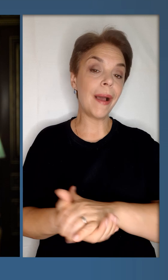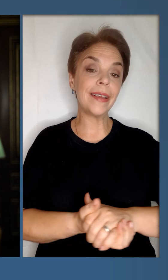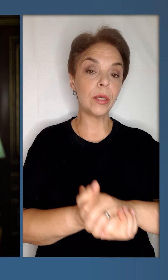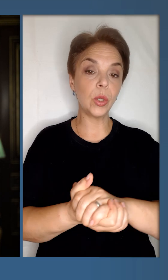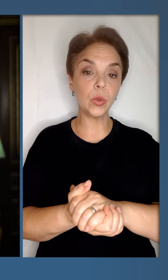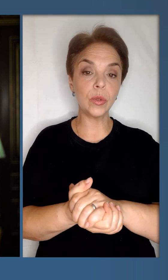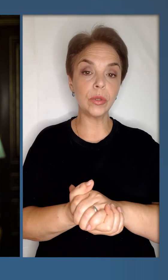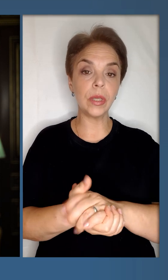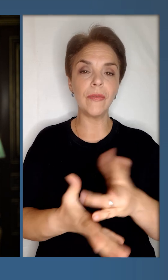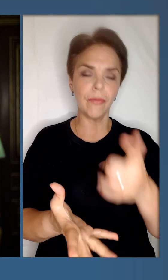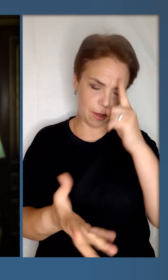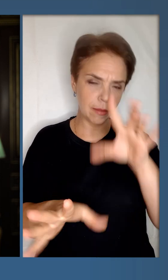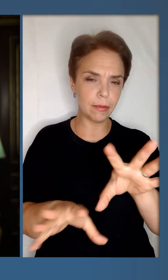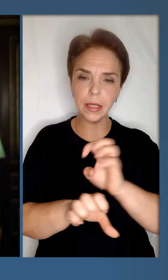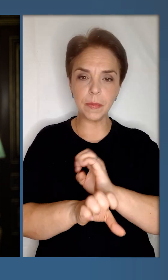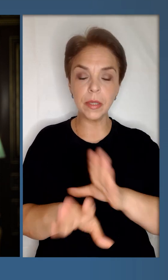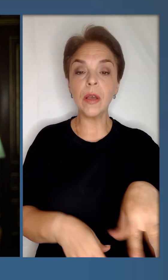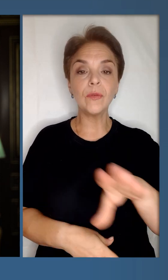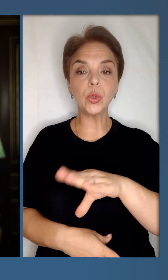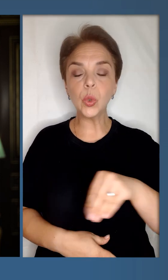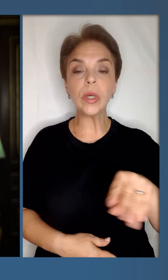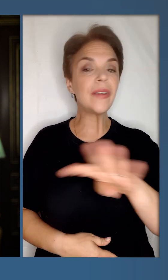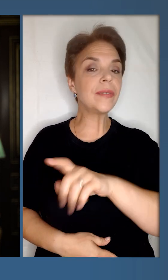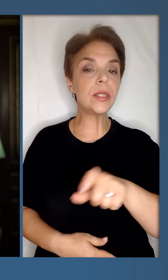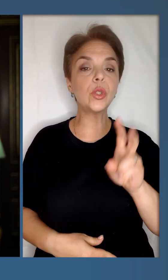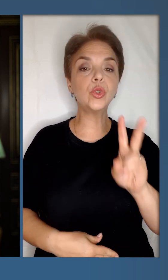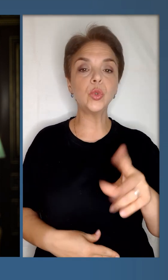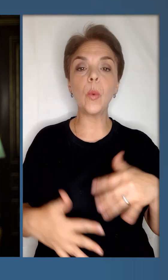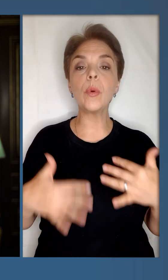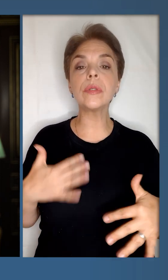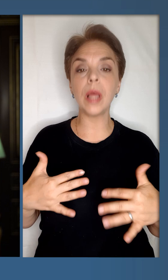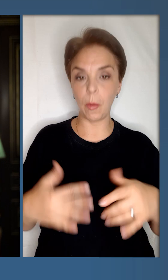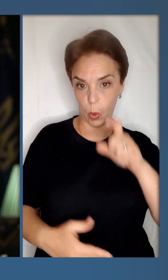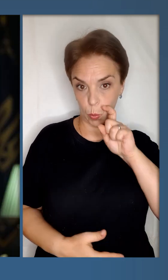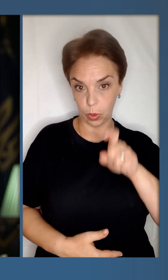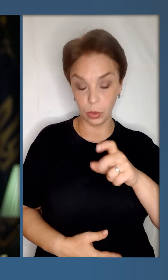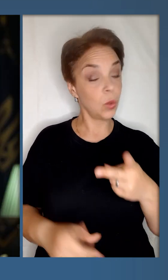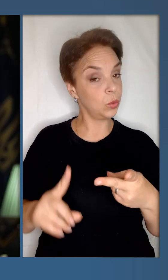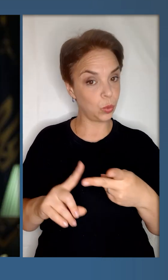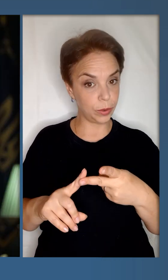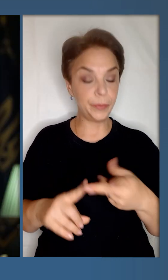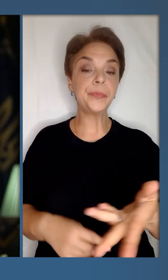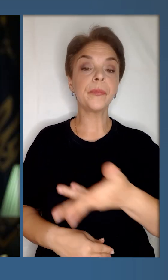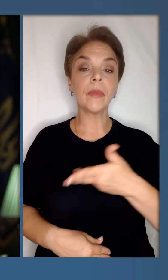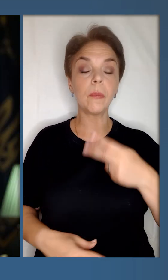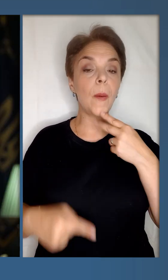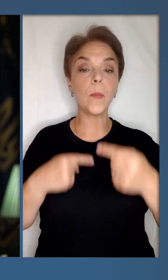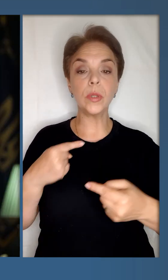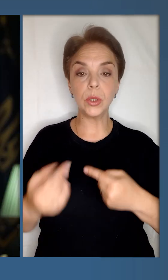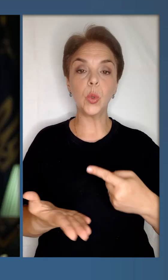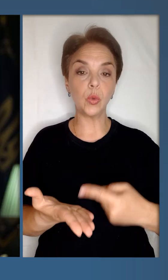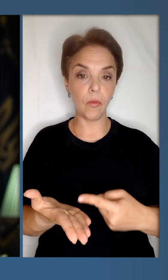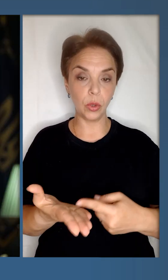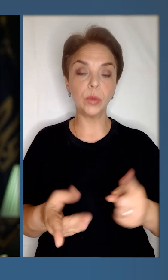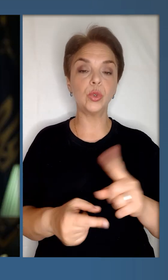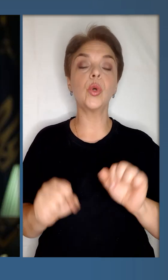єдності у несприйнятті усього і усіх, що пославлює Україну. Друге, ми постійно